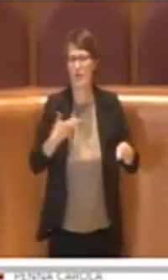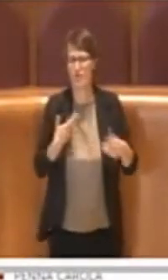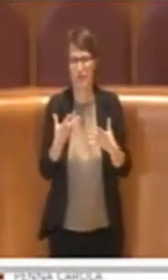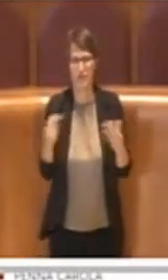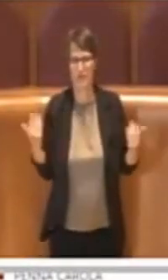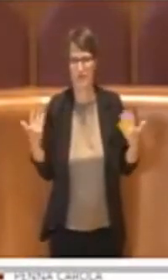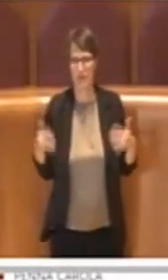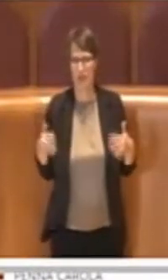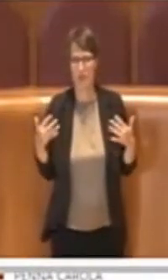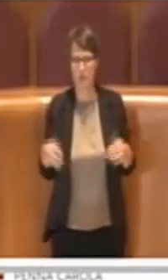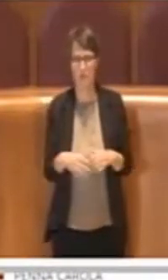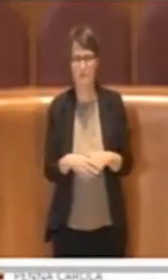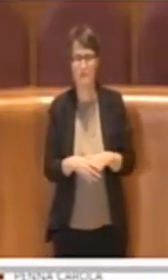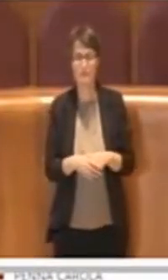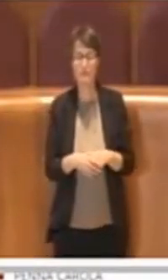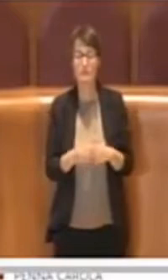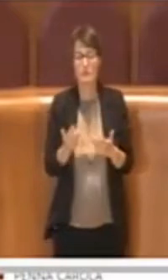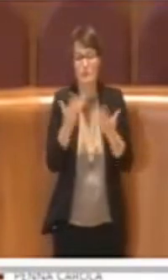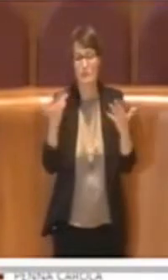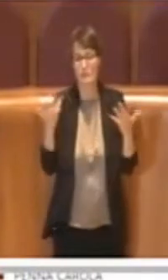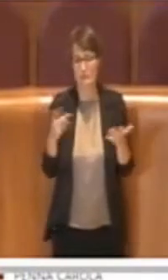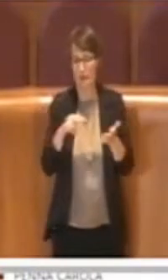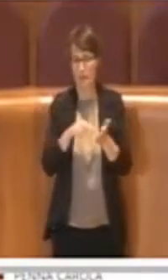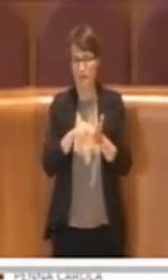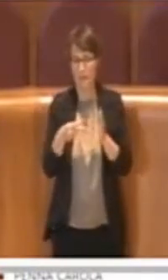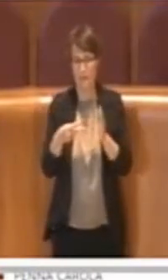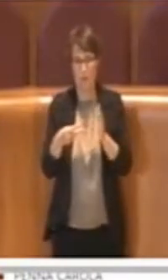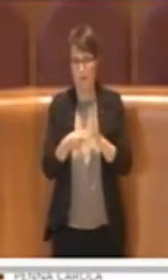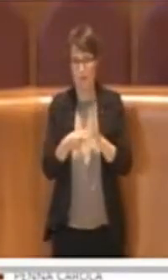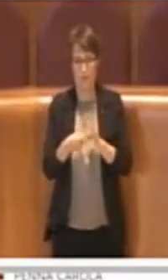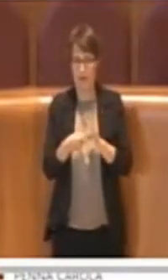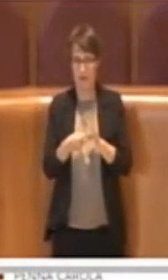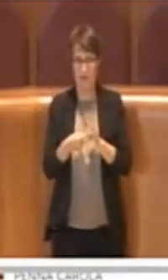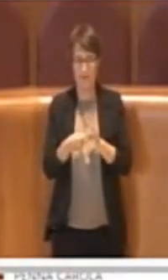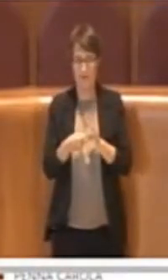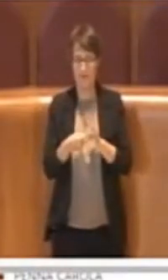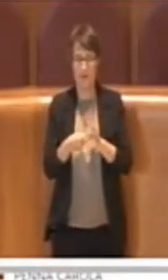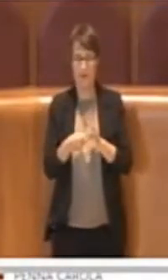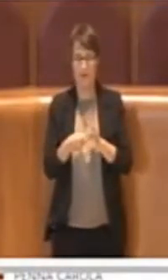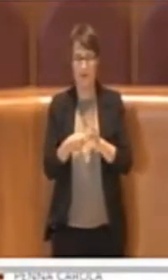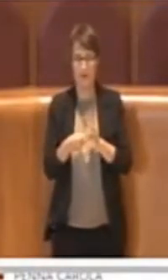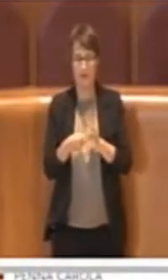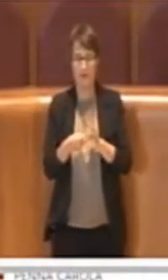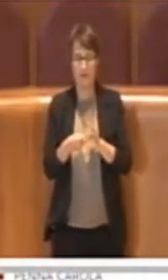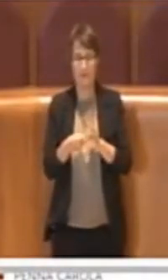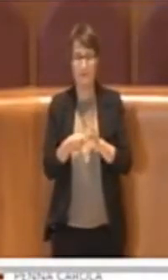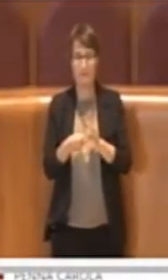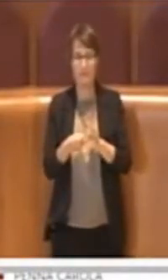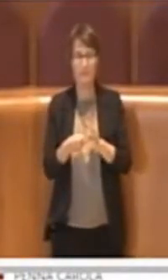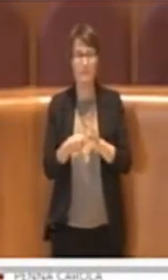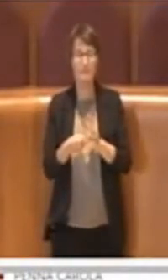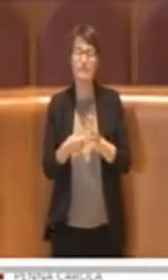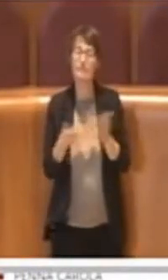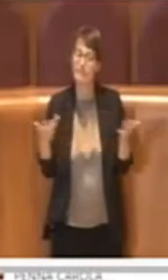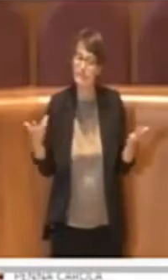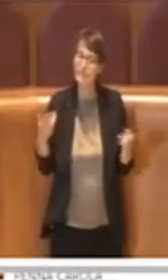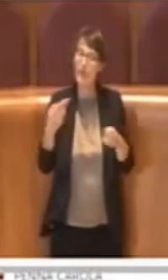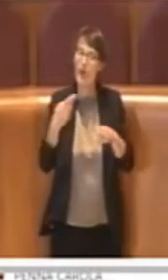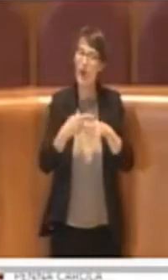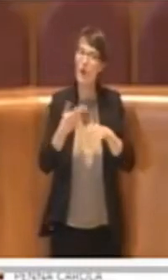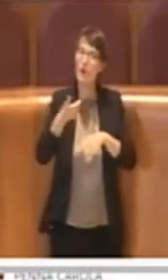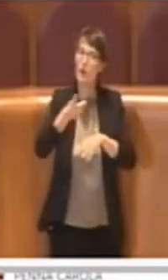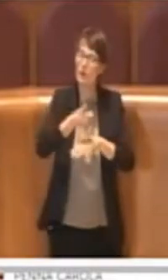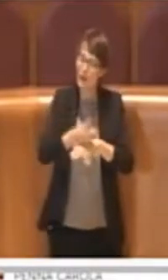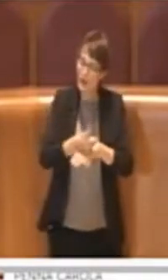che è un problema diffuso al quale comunque il Roma Capitale può